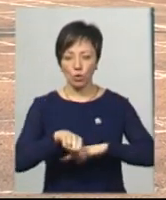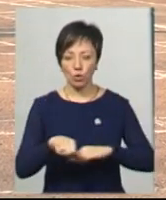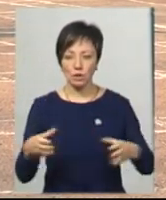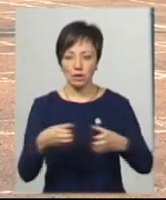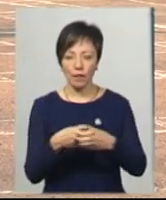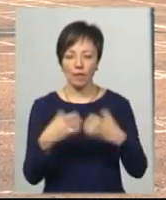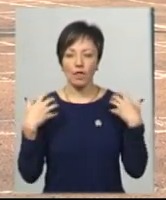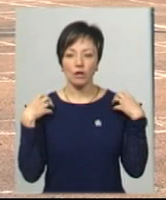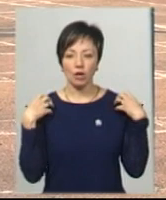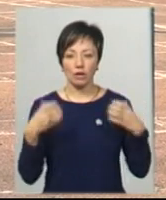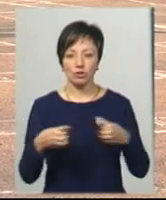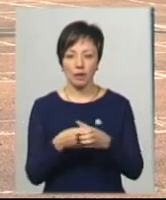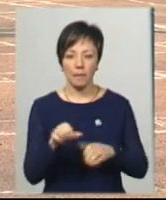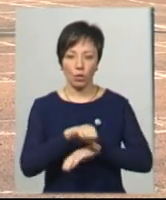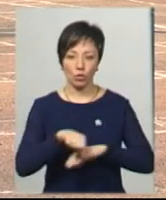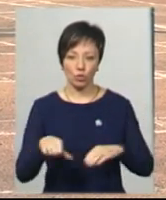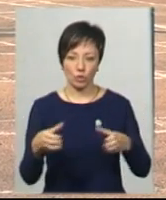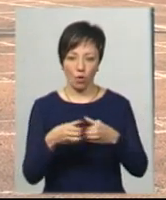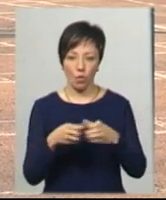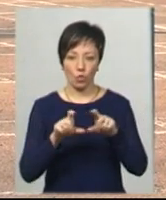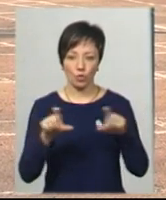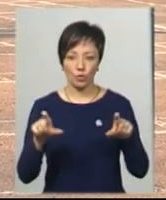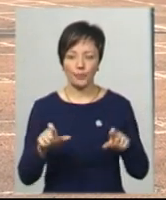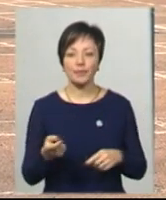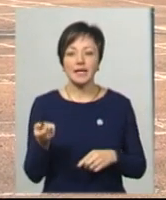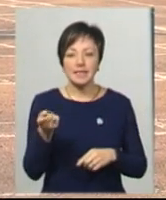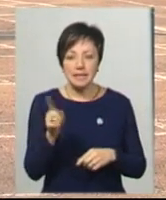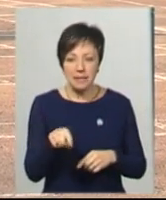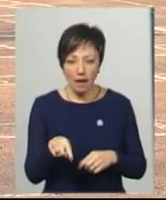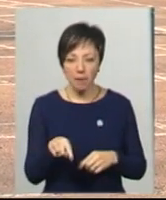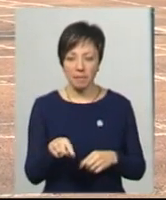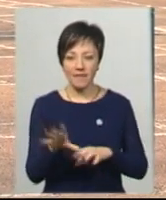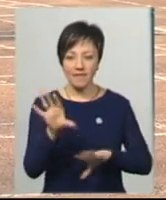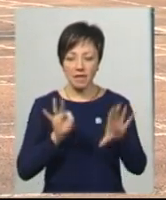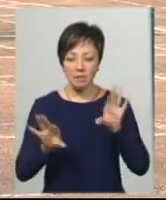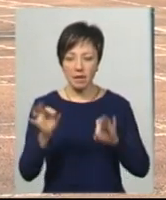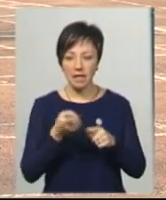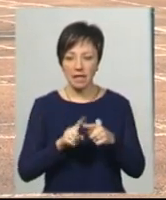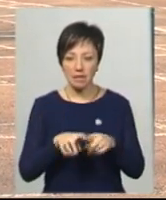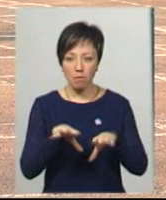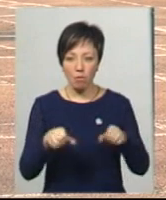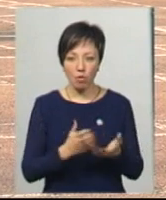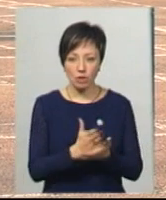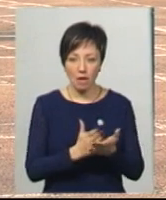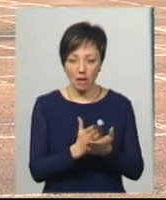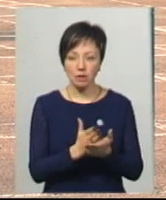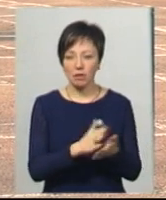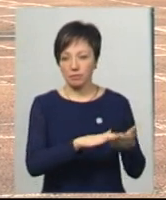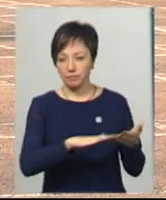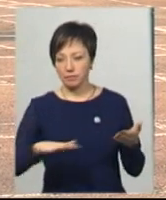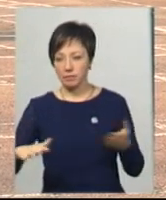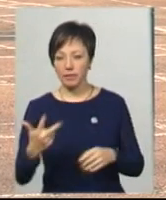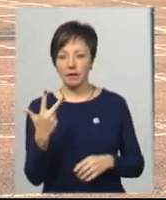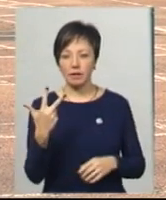загону, начальник штаба прикордонного загону. Саме відбір на ці посади буде здійснюватись упродовж